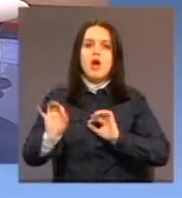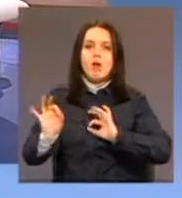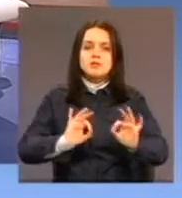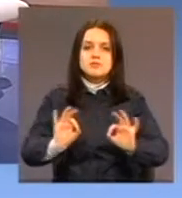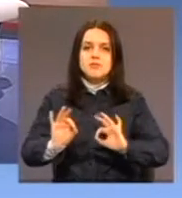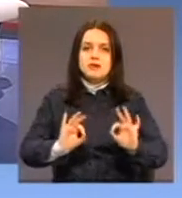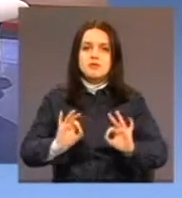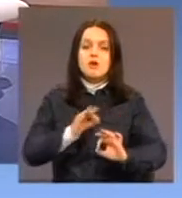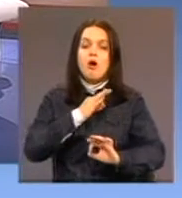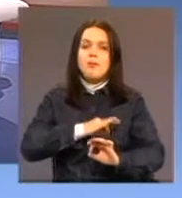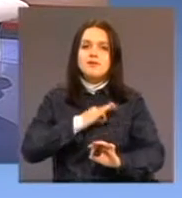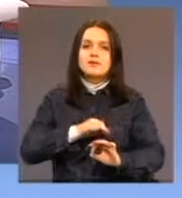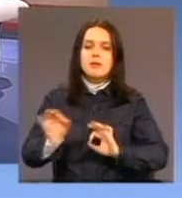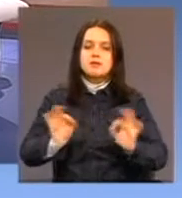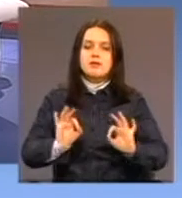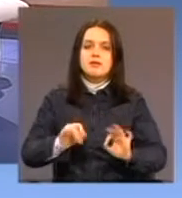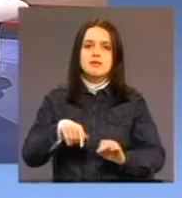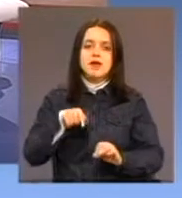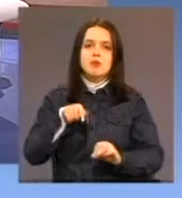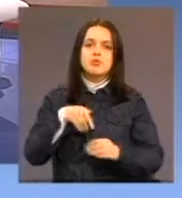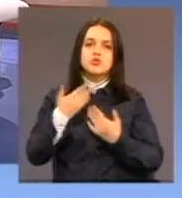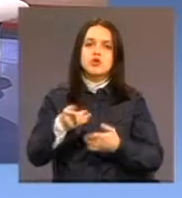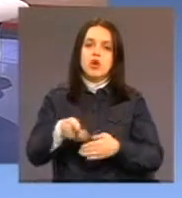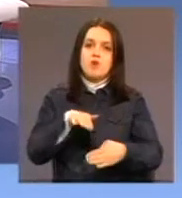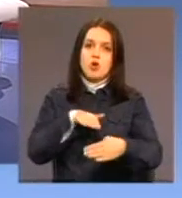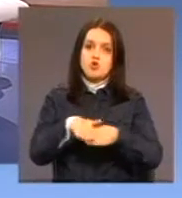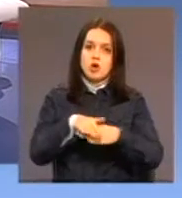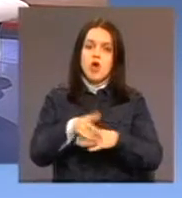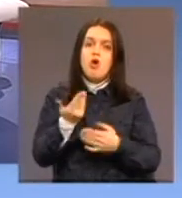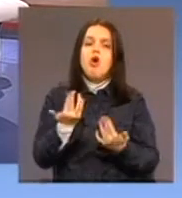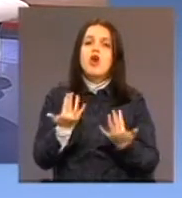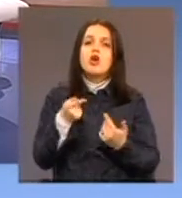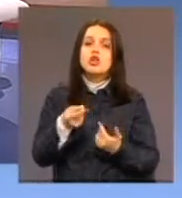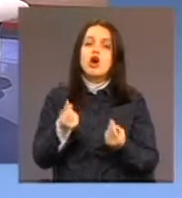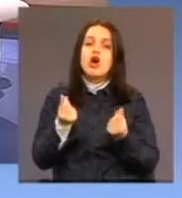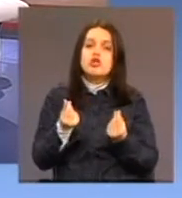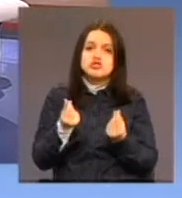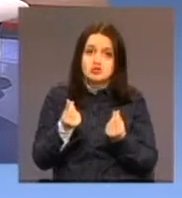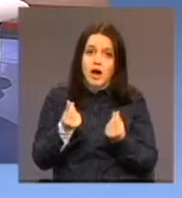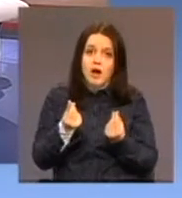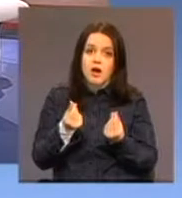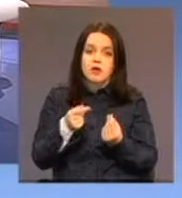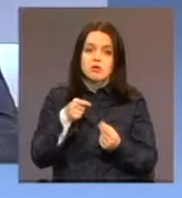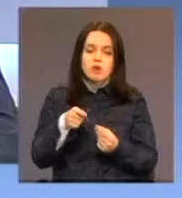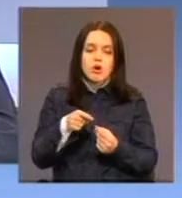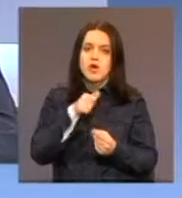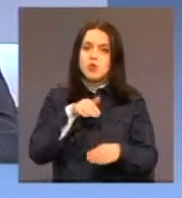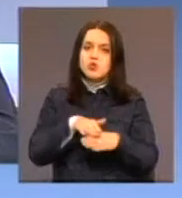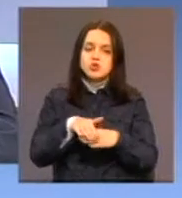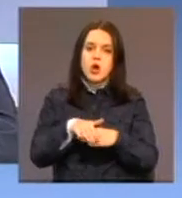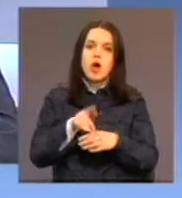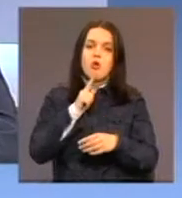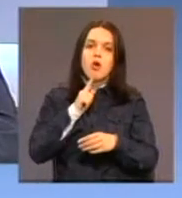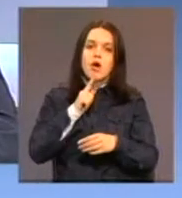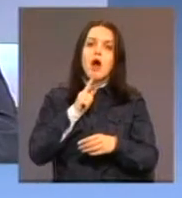obezbijediti i pružanje ove usluge. Koliko to košta? Dakle, to je usluga koja iziskuje